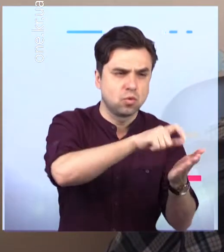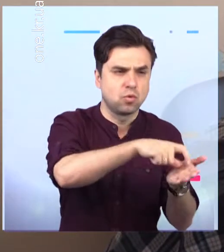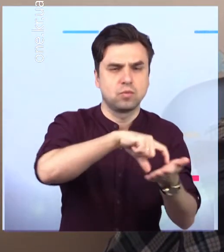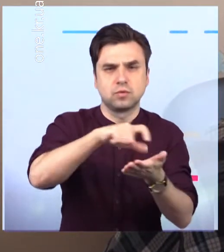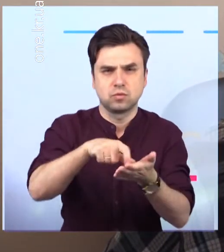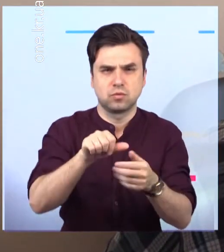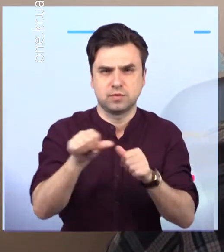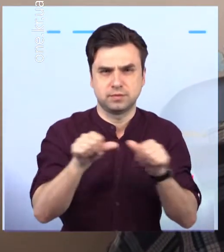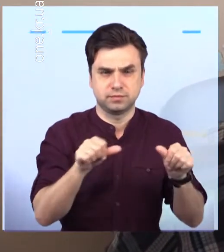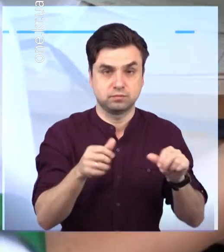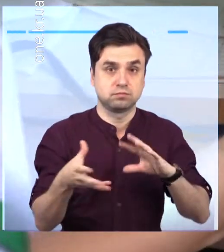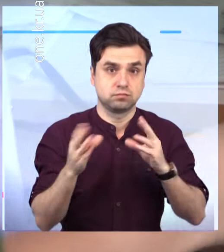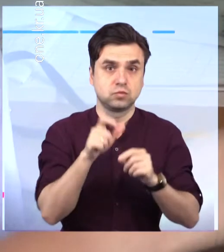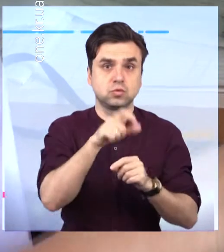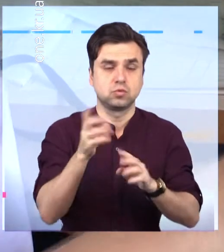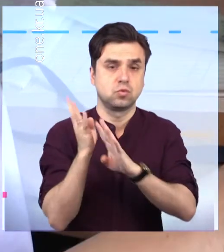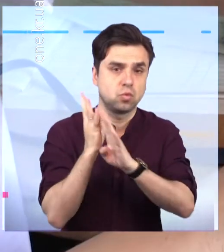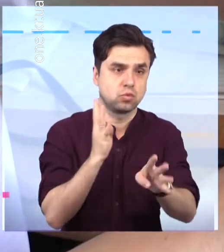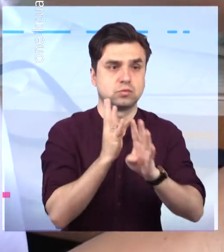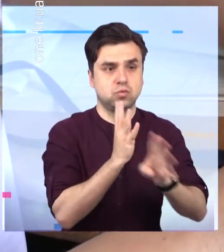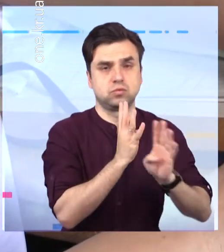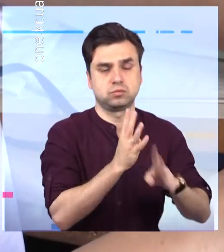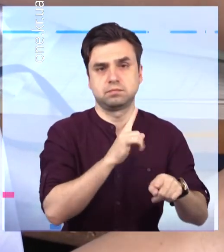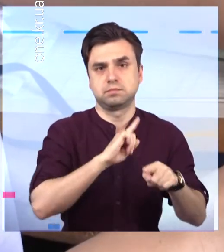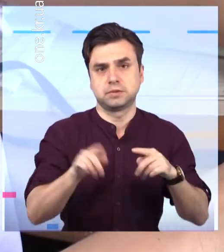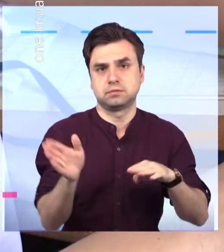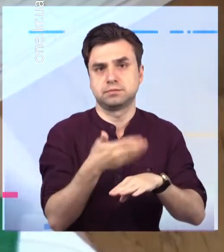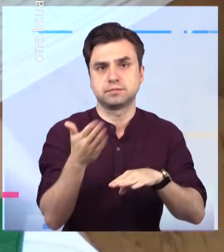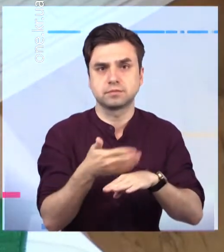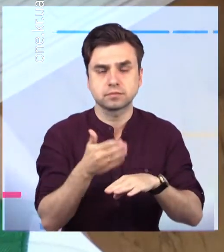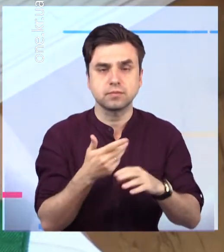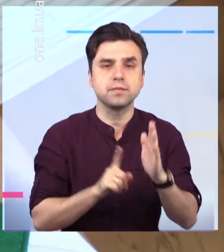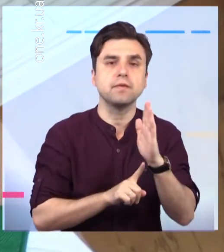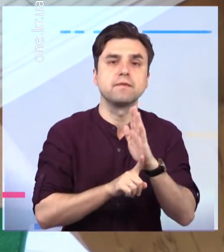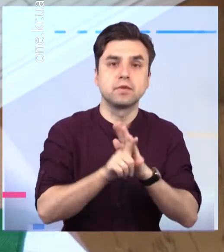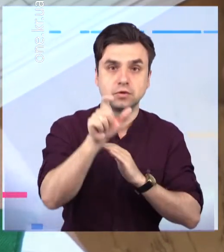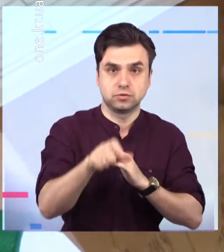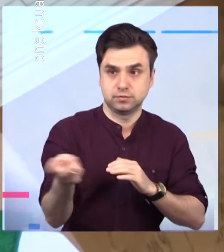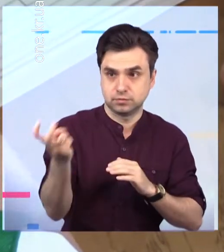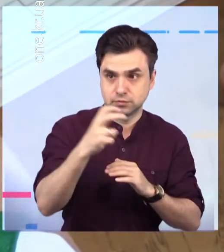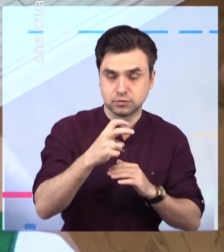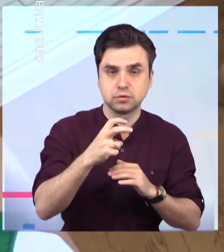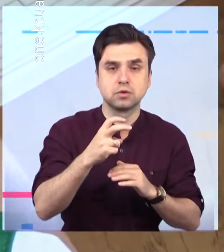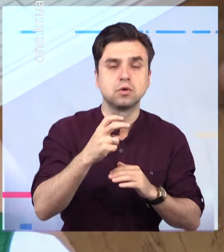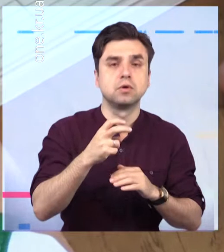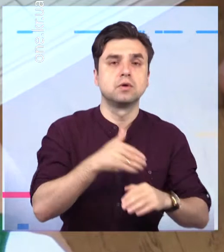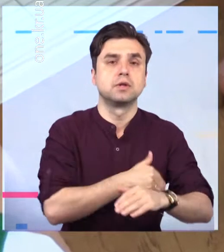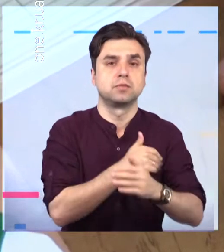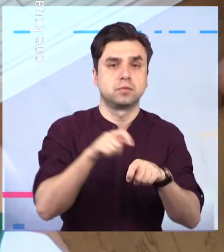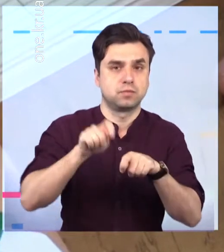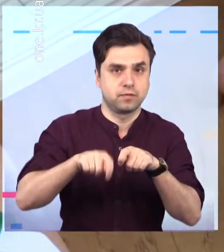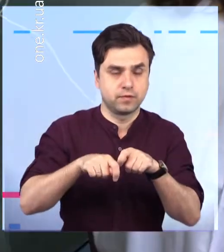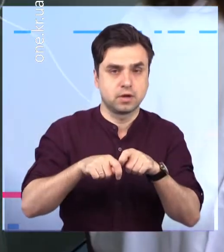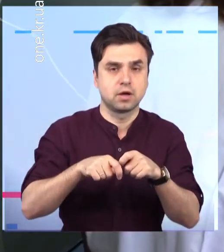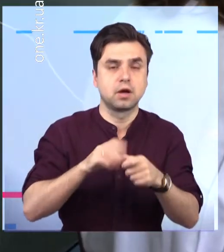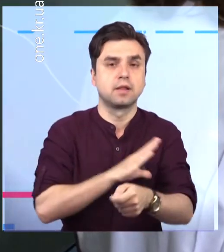процедурних кабінетах. Завдяки цьому процес вакцинації був швидким для відвідувачів. Спочатку пацієнту міряли температуру, рівень кисню у крові